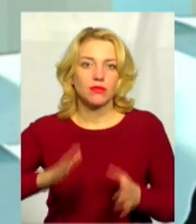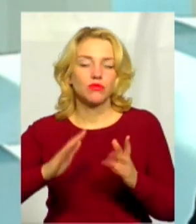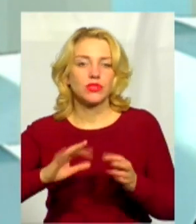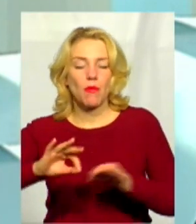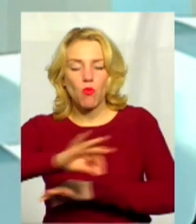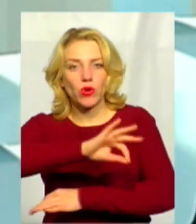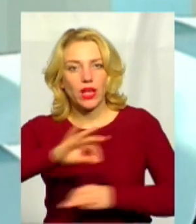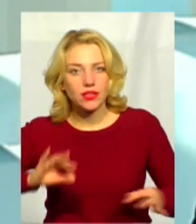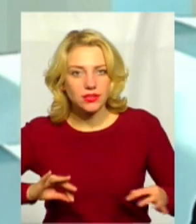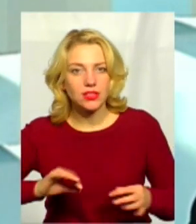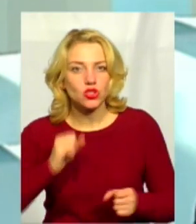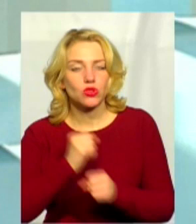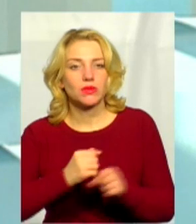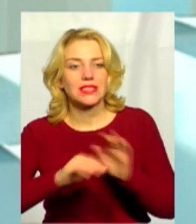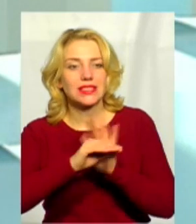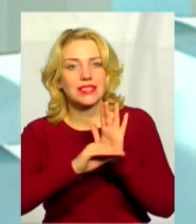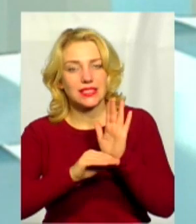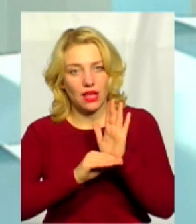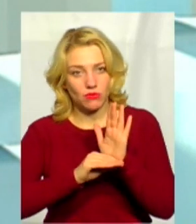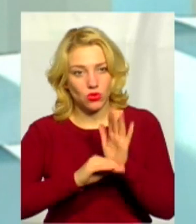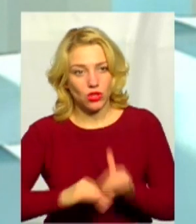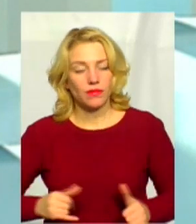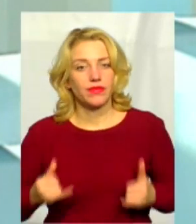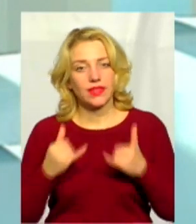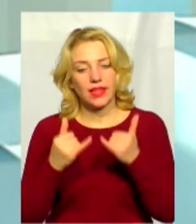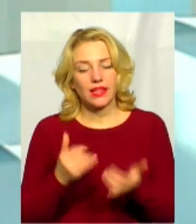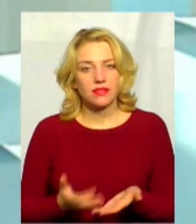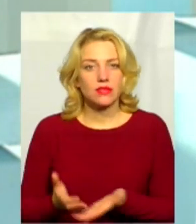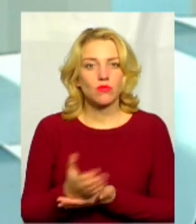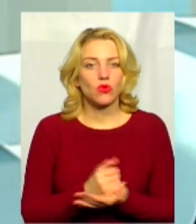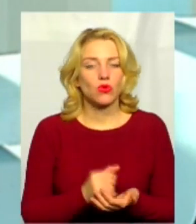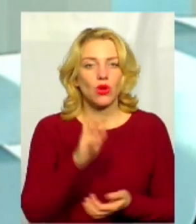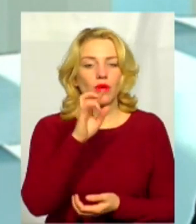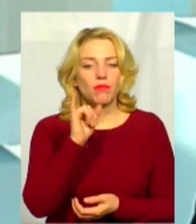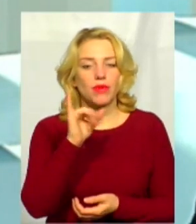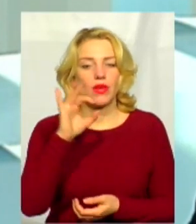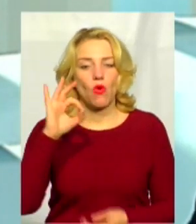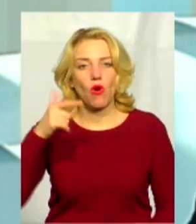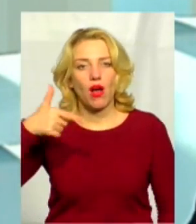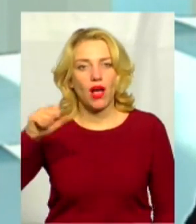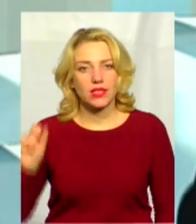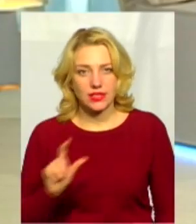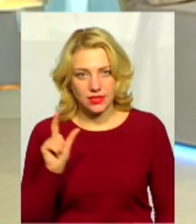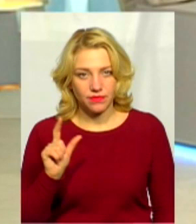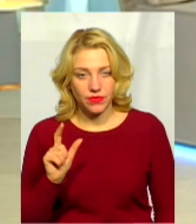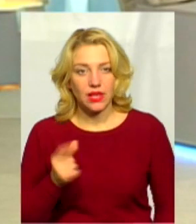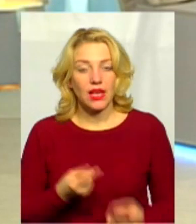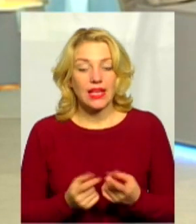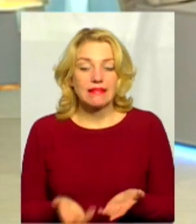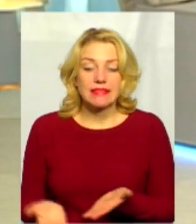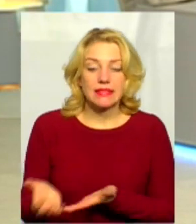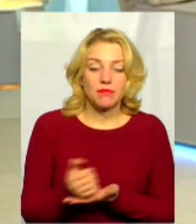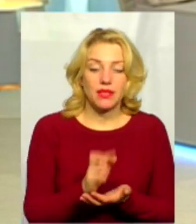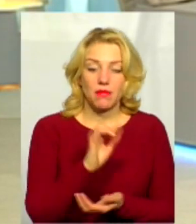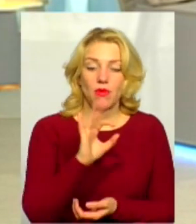робити систему, скажімо, для збору біогазу. І це і нормальна європейська система, тобто збір біогазу з